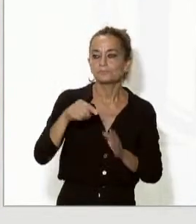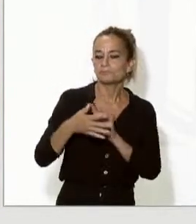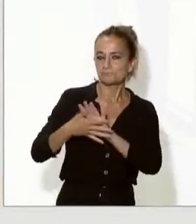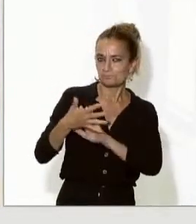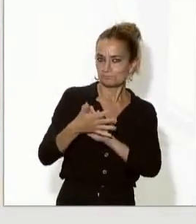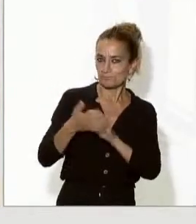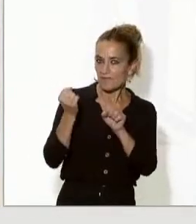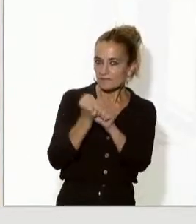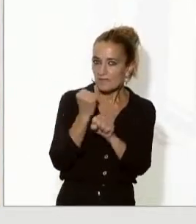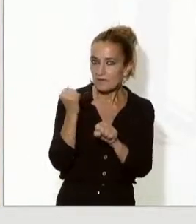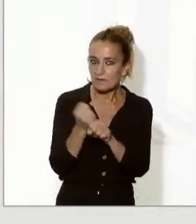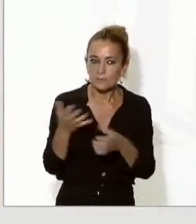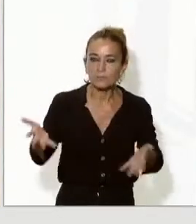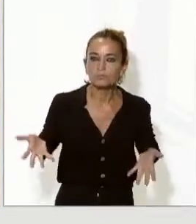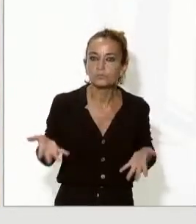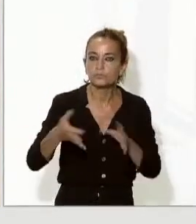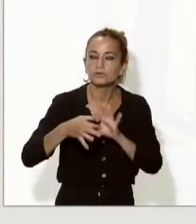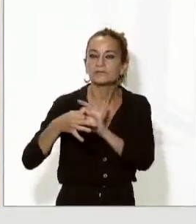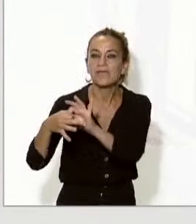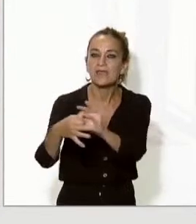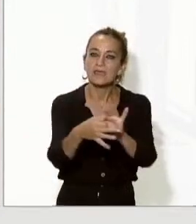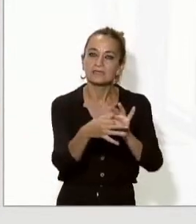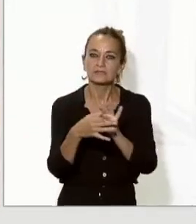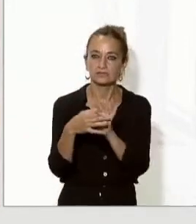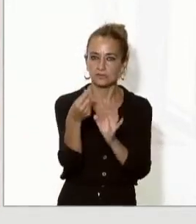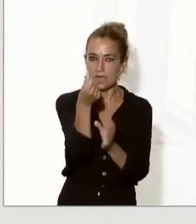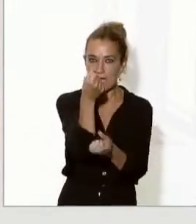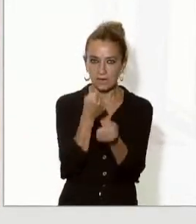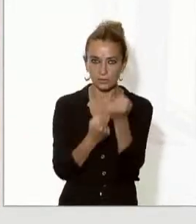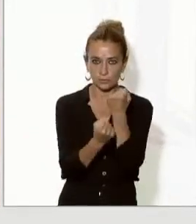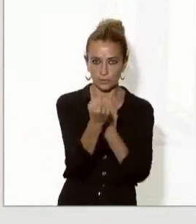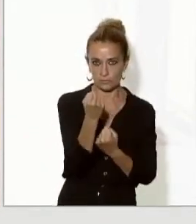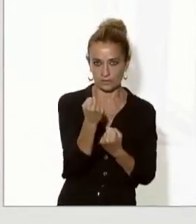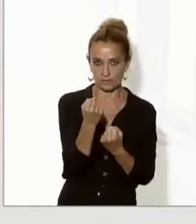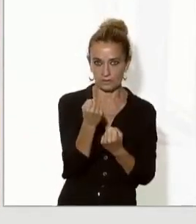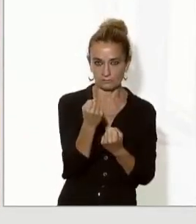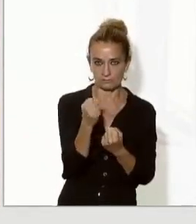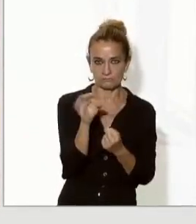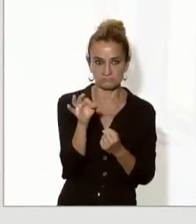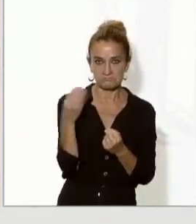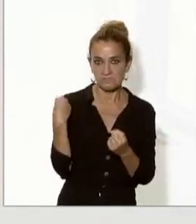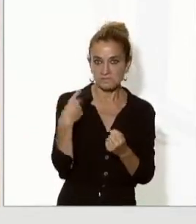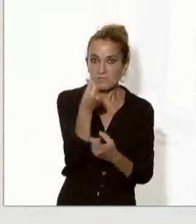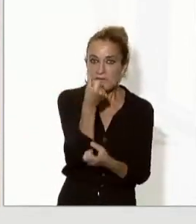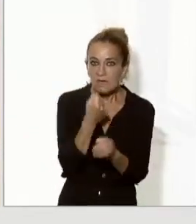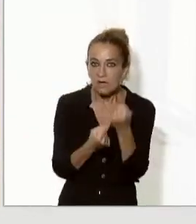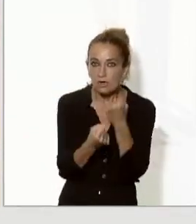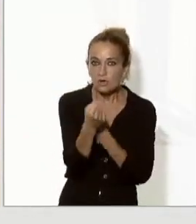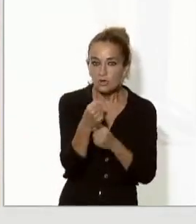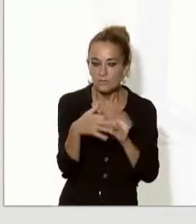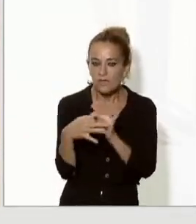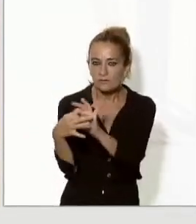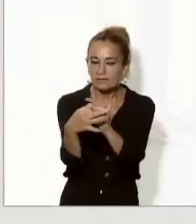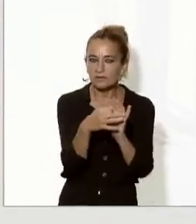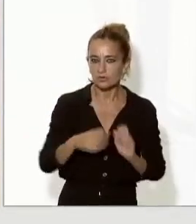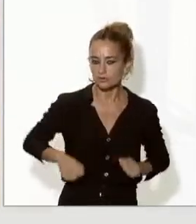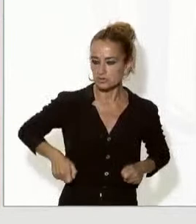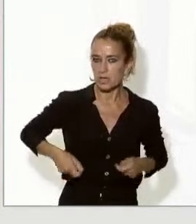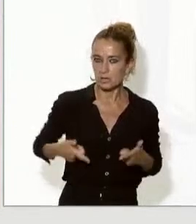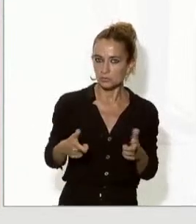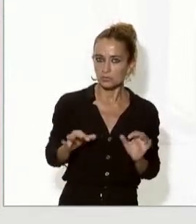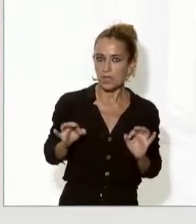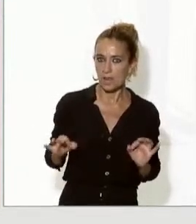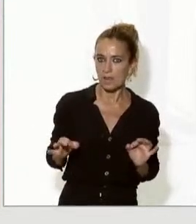econòmiques, unes relacions econòmiques que es produeixen de forma natural, però que si van acompanyades del